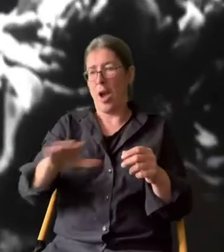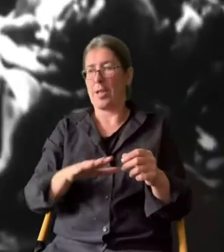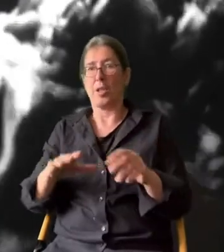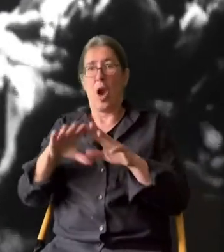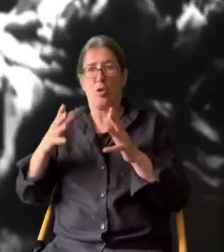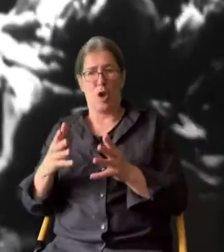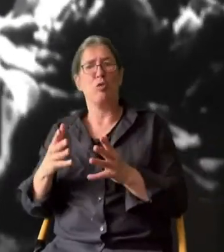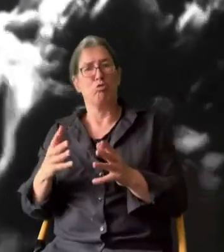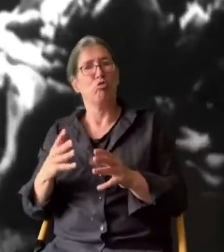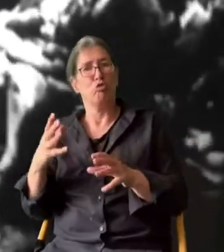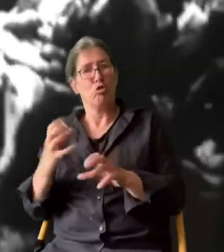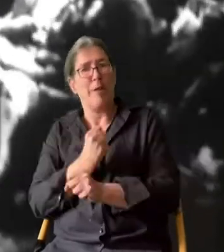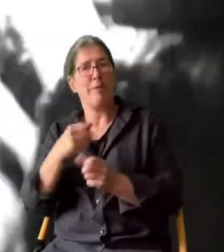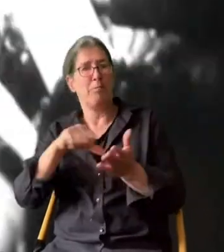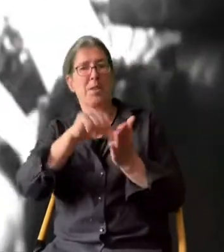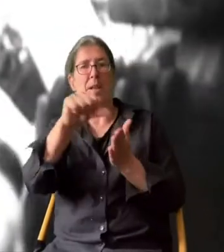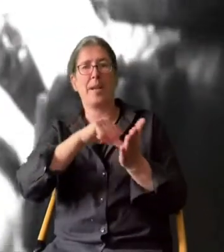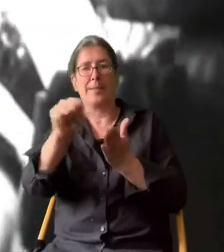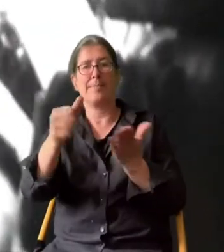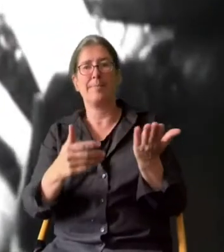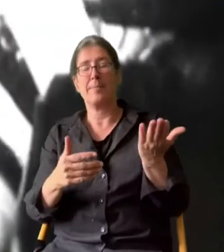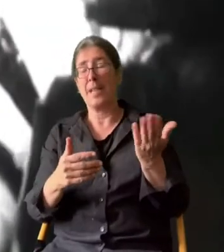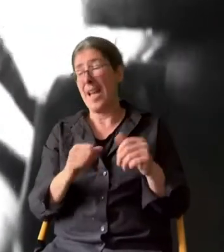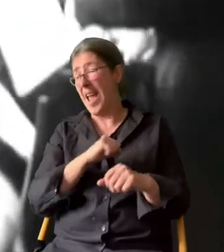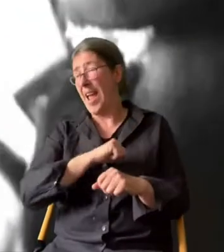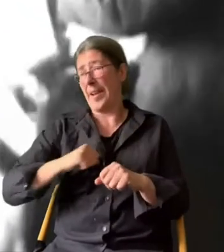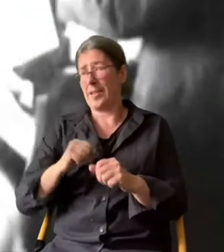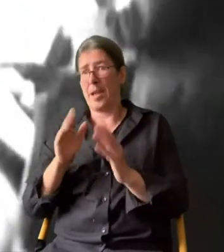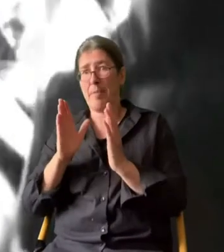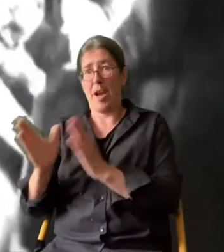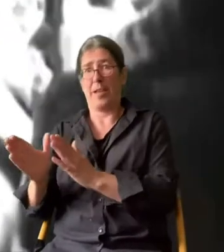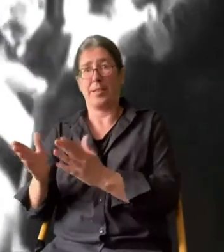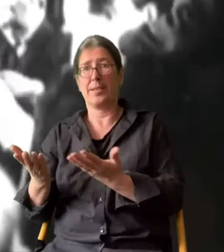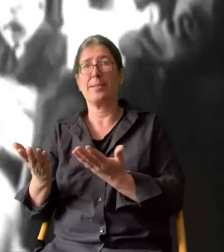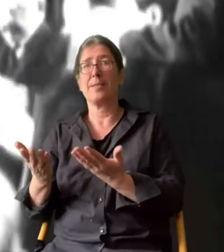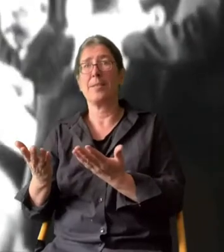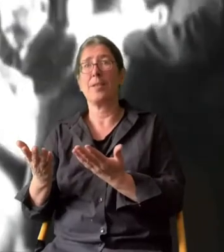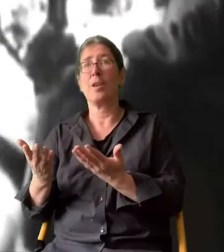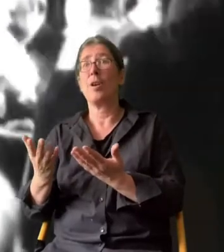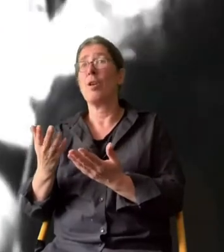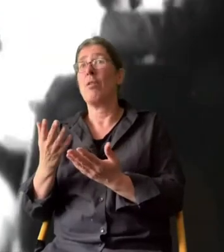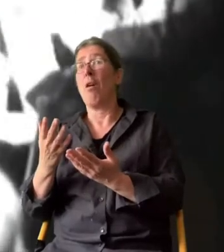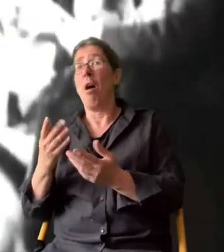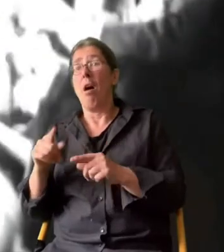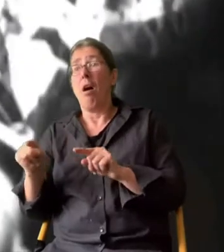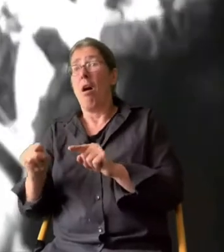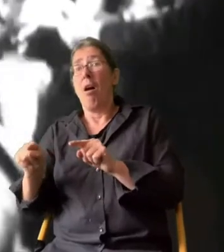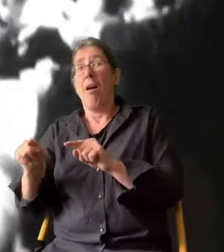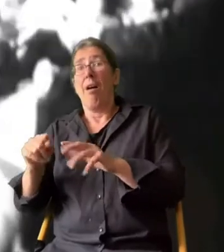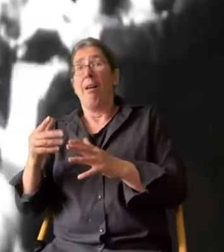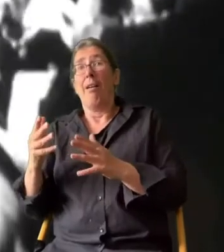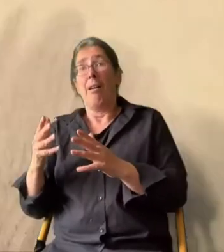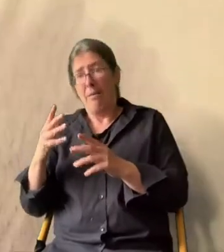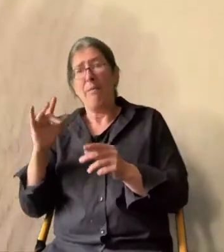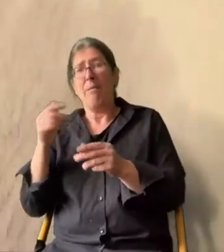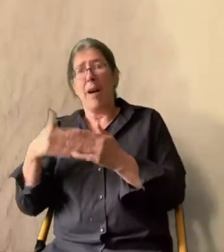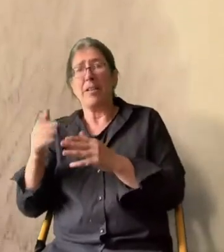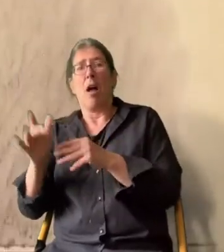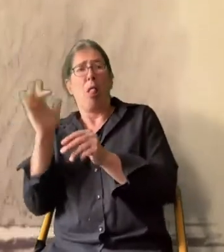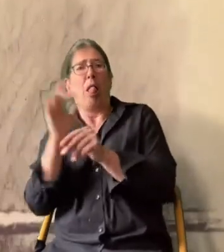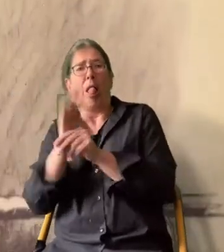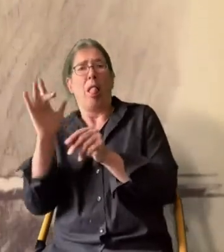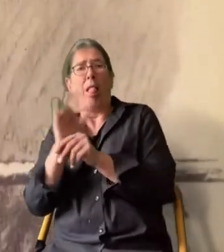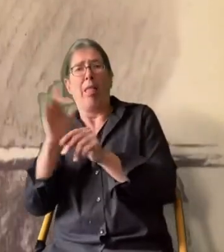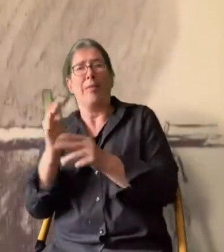Für den Reichshaushalt ist das eine machbare Summe. Die extreme Rechte will sich ihre politische Munition allerdings nicht nehmen lassen